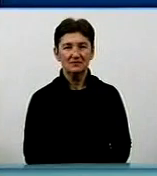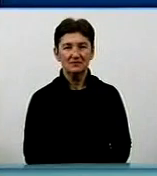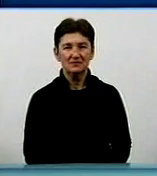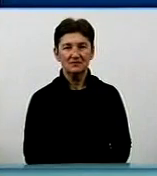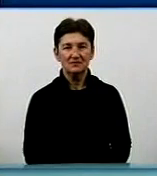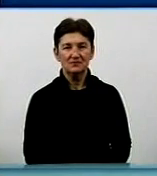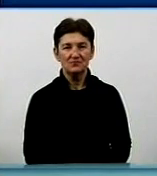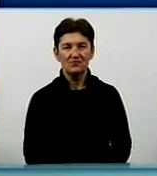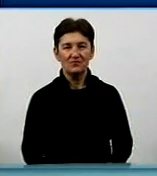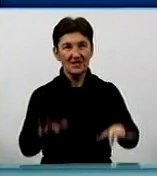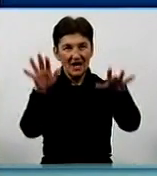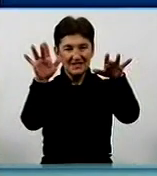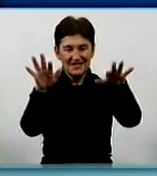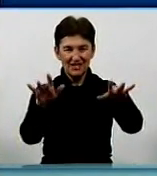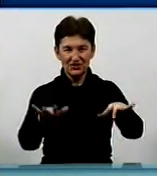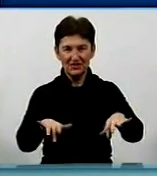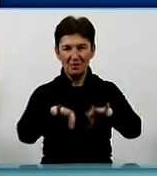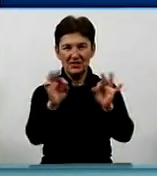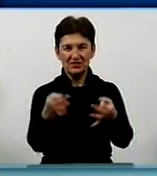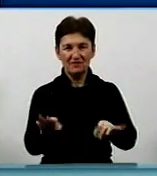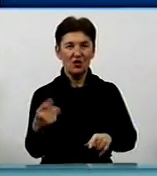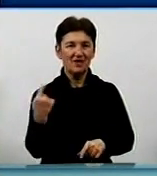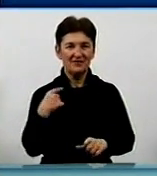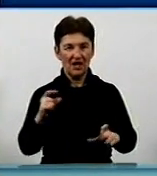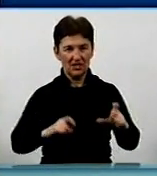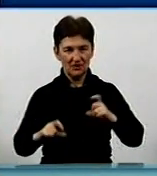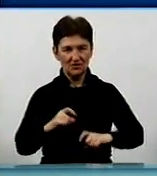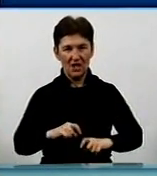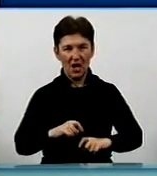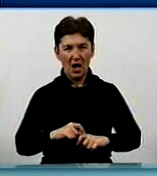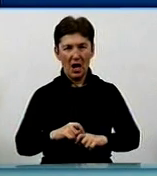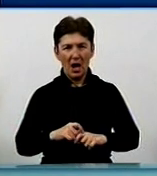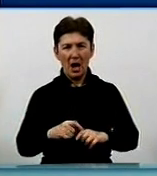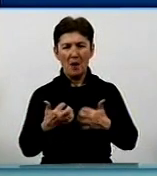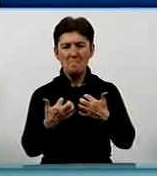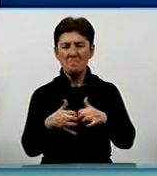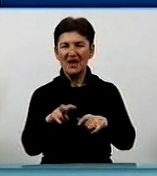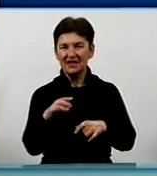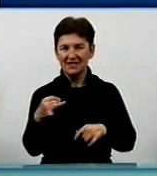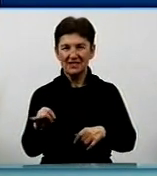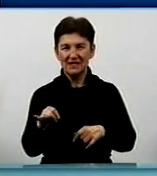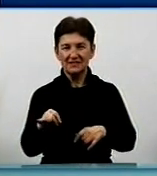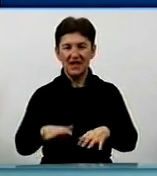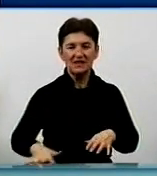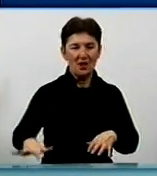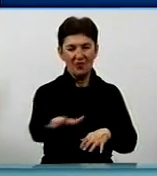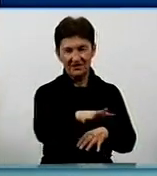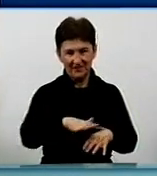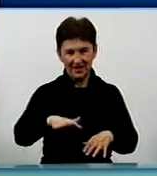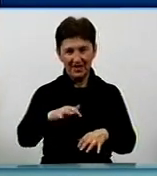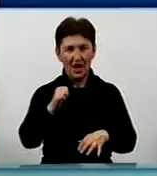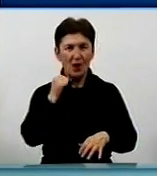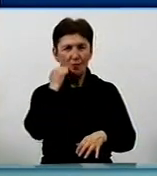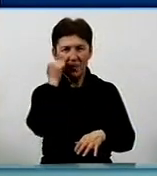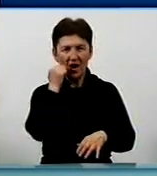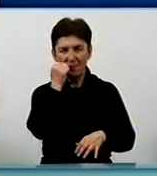Сніжне мистецтво студенти Кіровоградського технікум, механізації сільського господарства зліпили на подвір'ї навчального закладу снігову